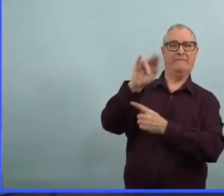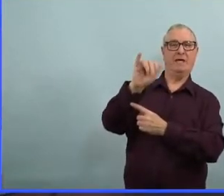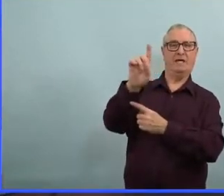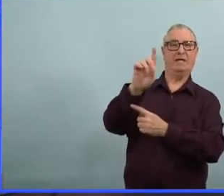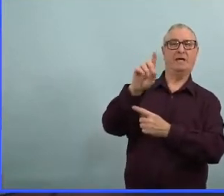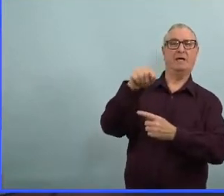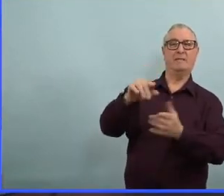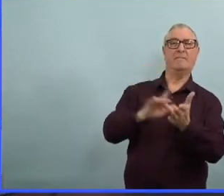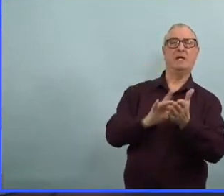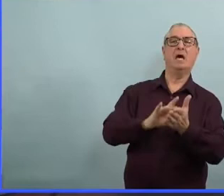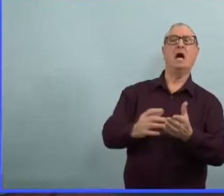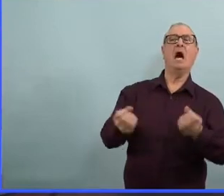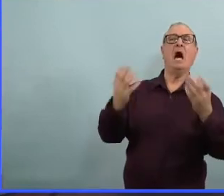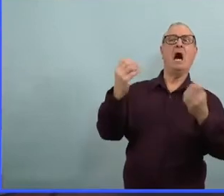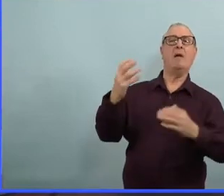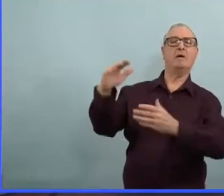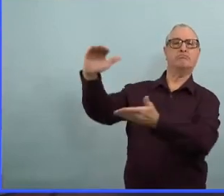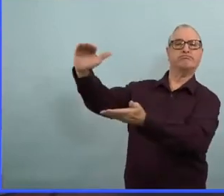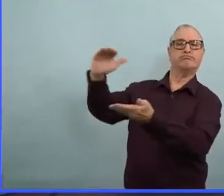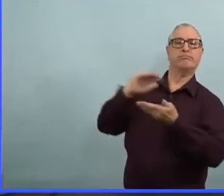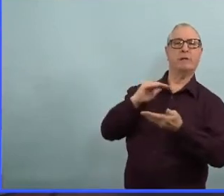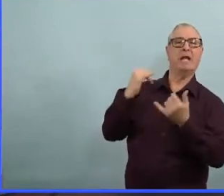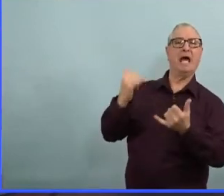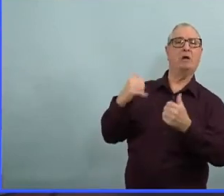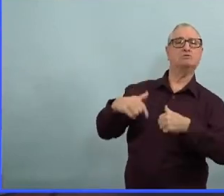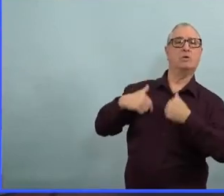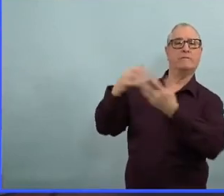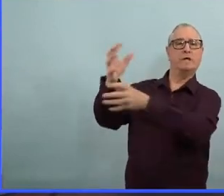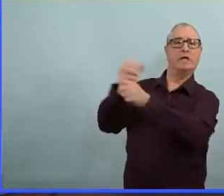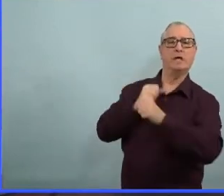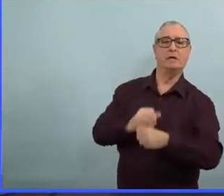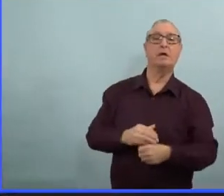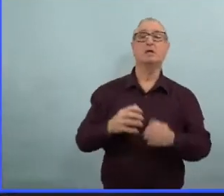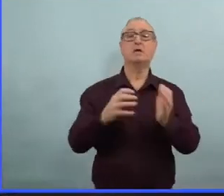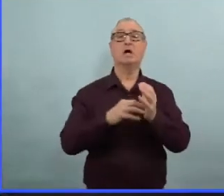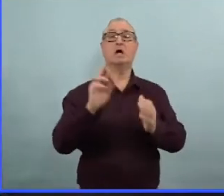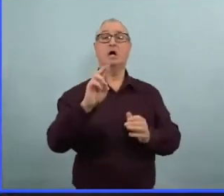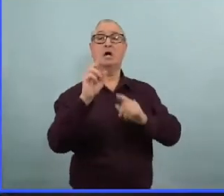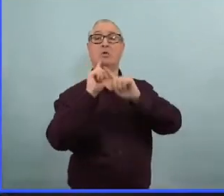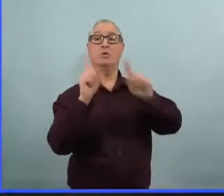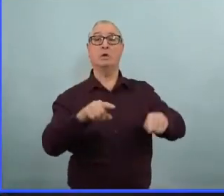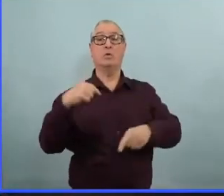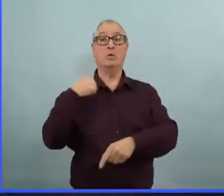ça, c'est en fait vraiment la responsabilité de soins communs, mais vous devriez leur poser la question.